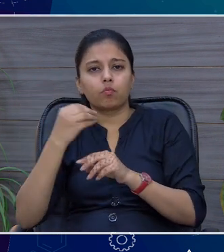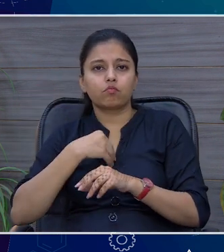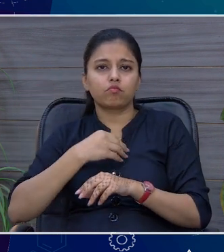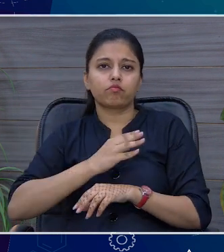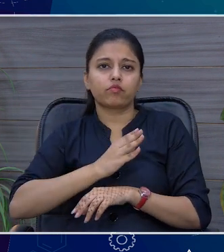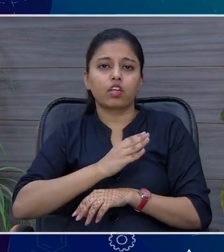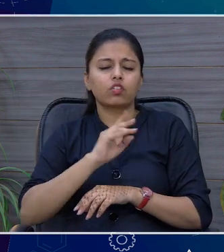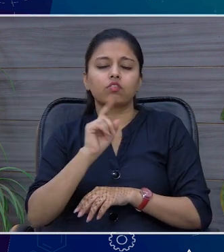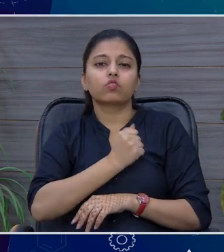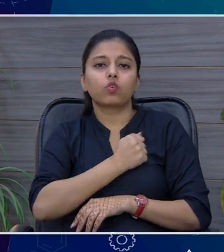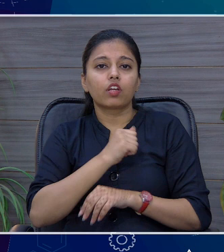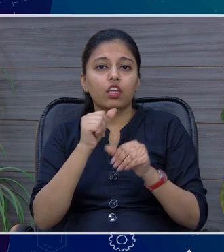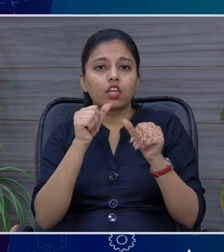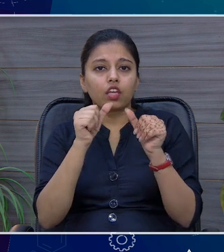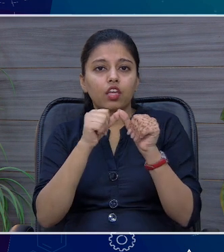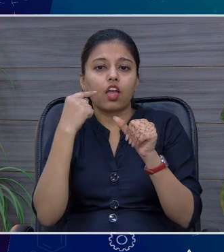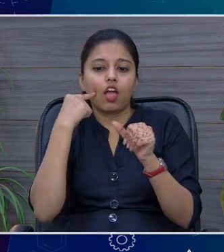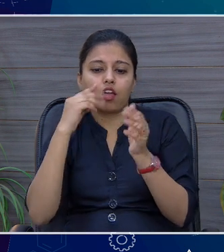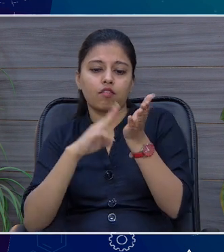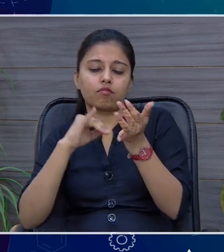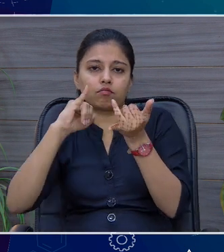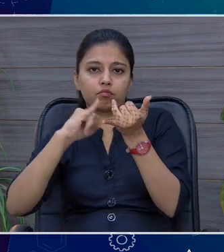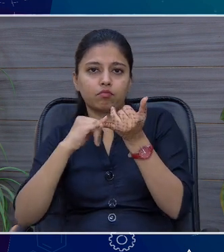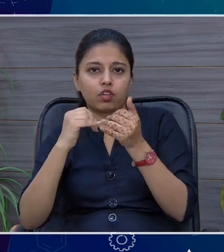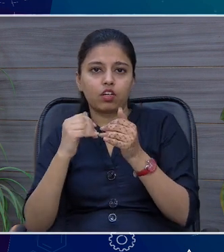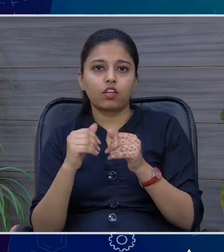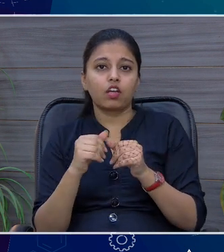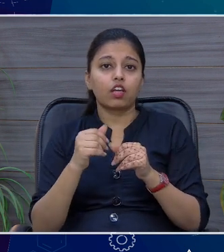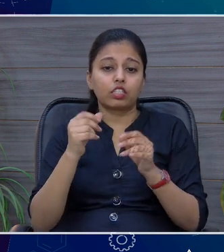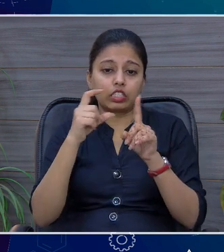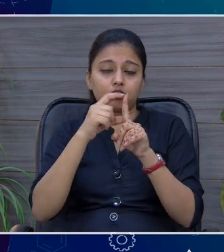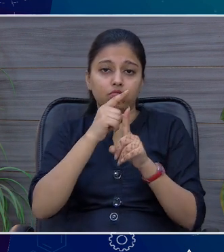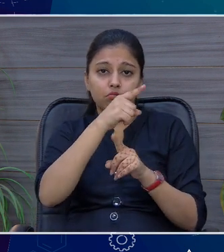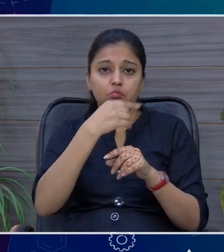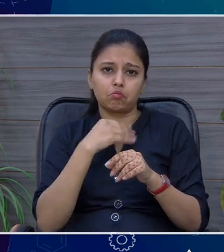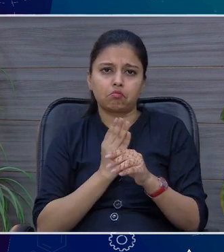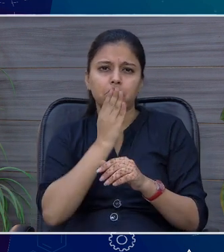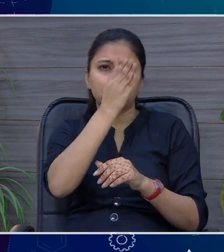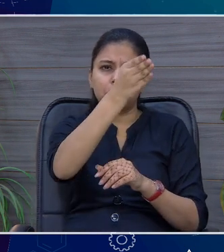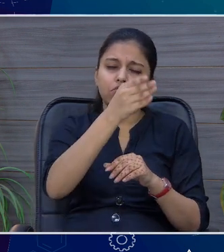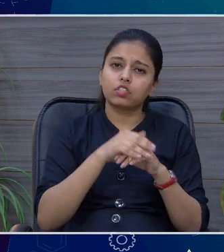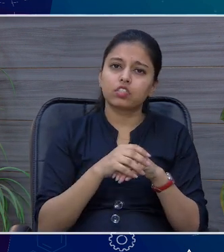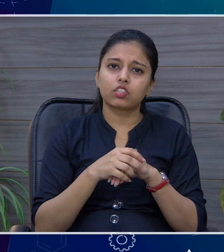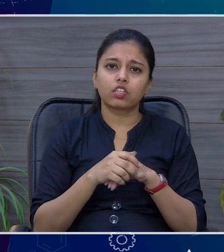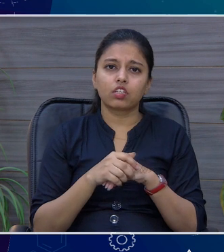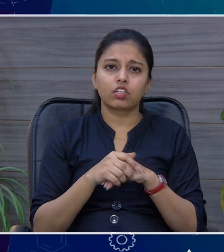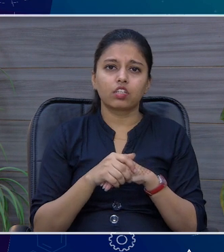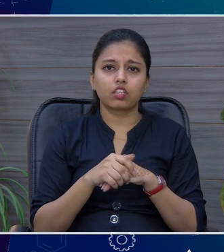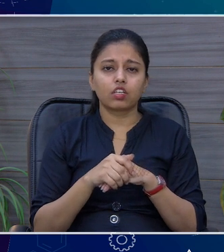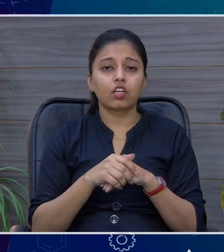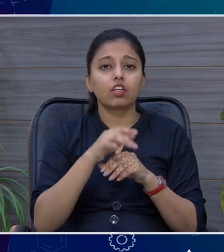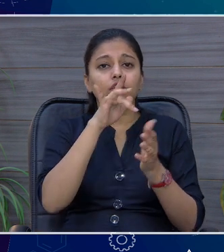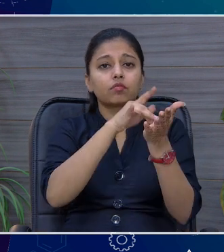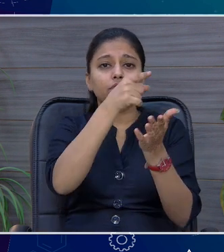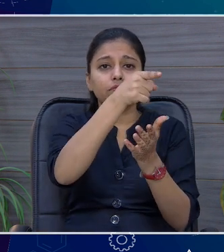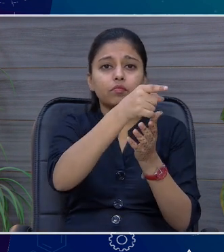एम स्वा इंस इस गया और इंट्या इसंट्टूट तो महा पर भी क्या वह प्या शाइट्री